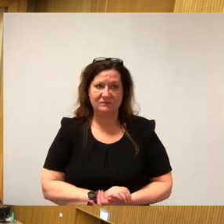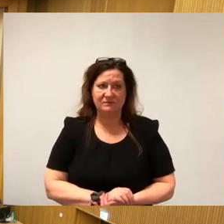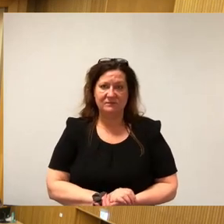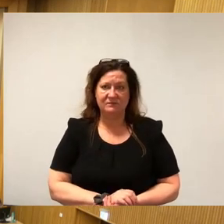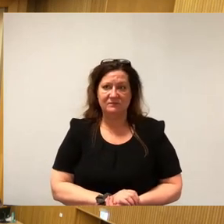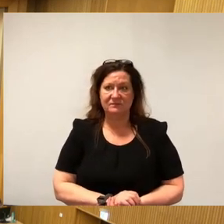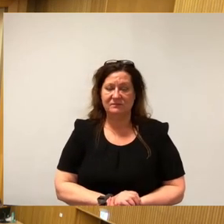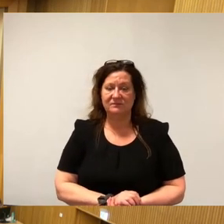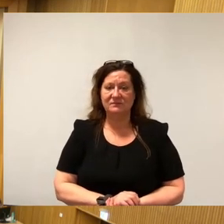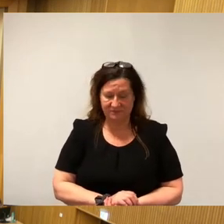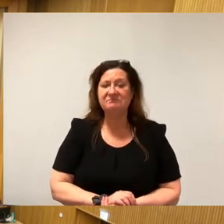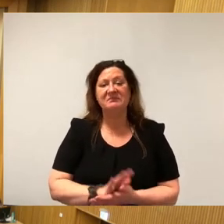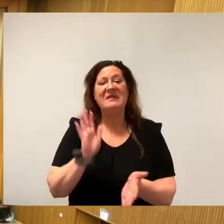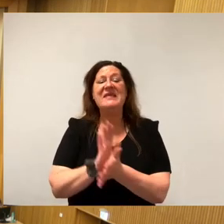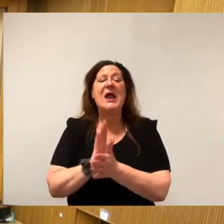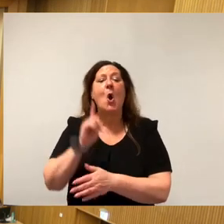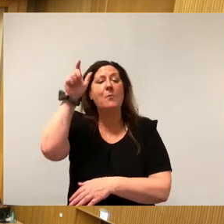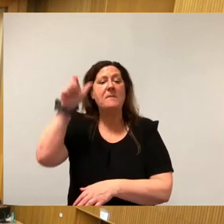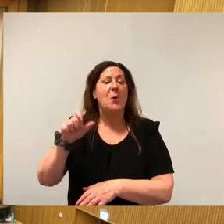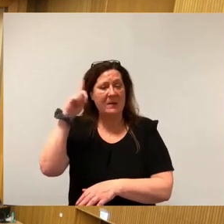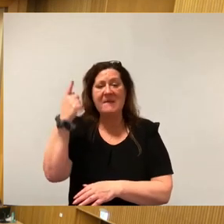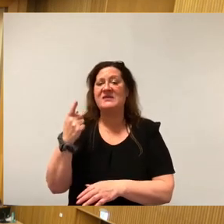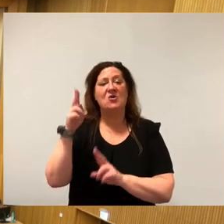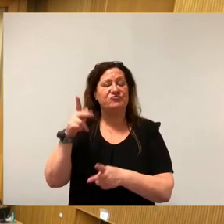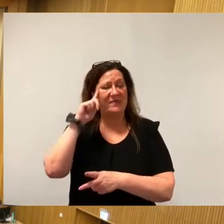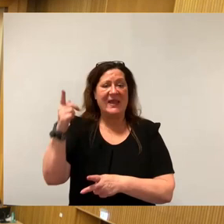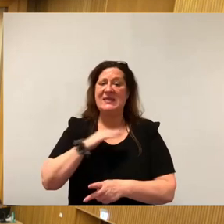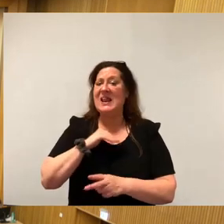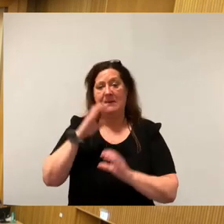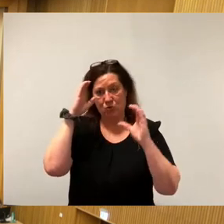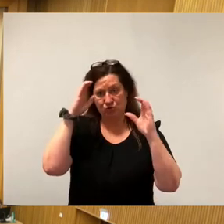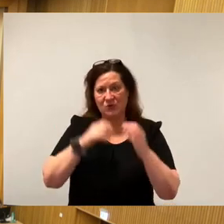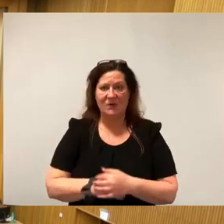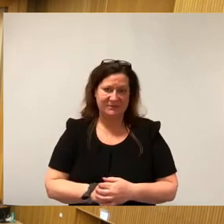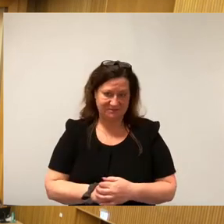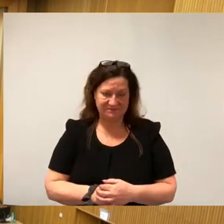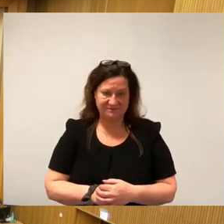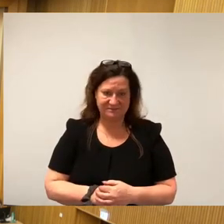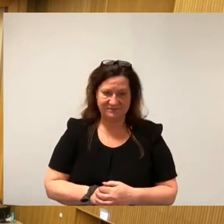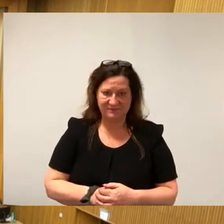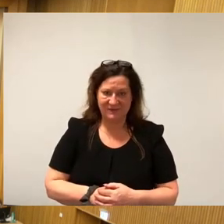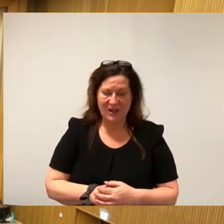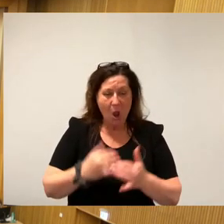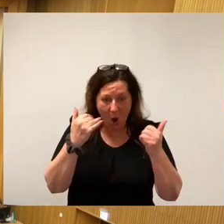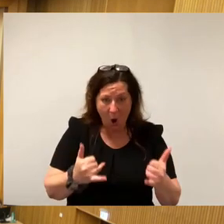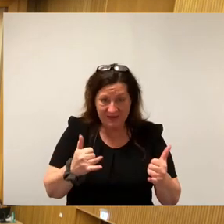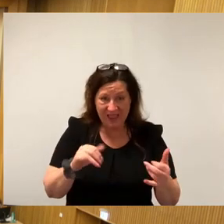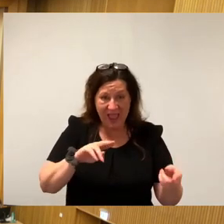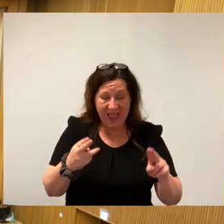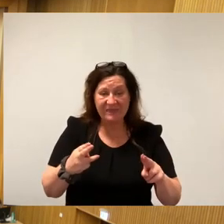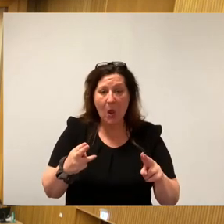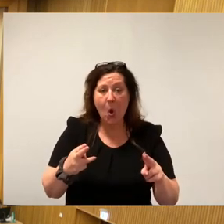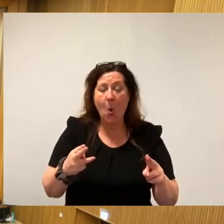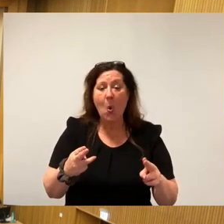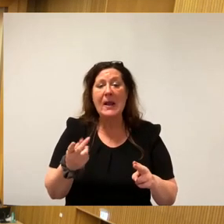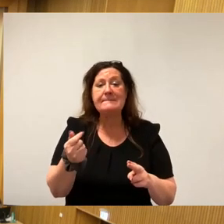Sehr geehrter Oberbürgermeister, sehr geehrte Stadträte, liebe Zuschauer, was wir heute mit der Änderung dieser Mietspielgesatzung hier beschließen